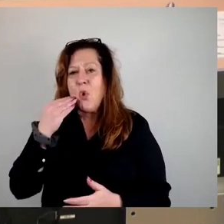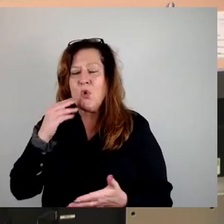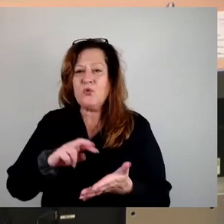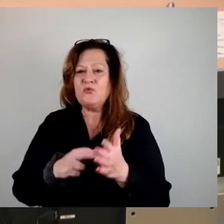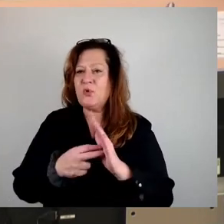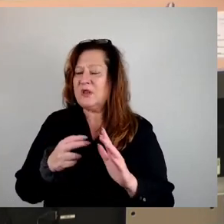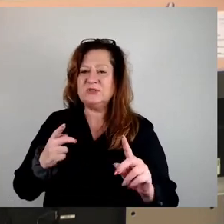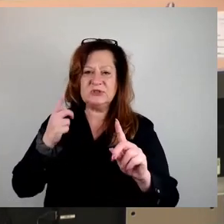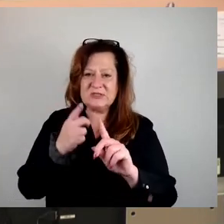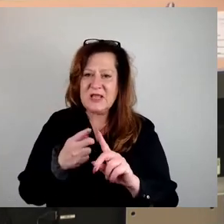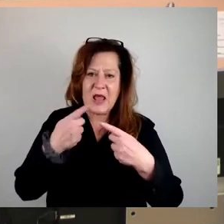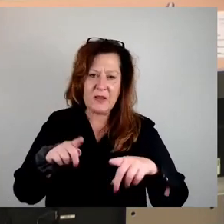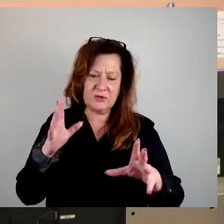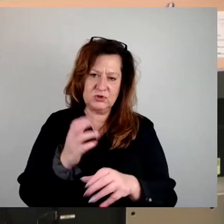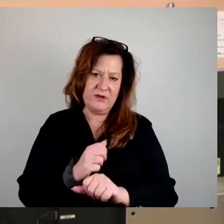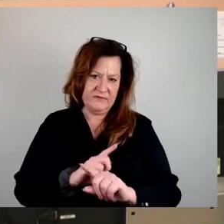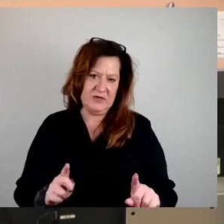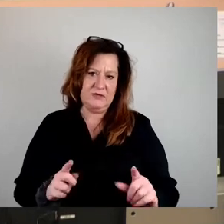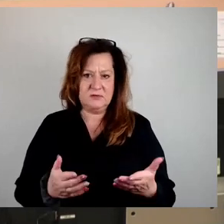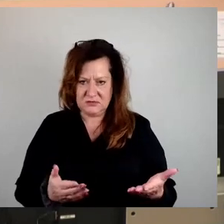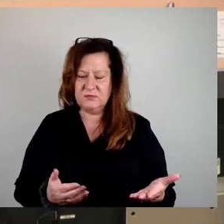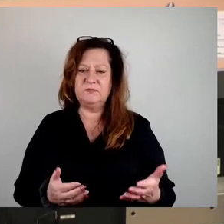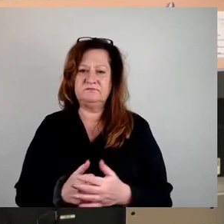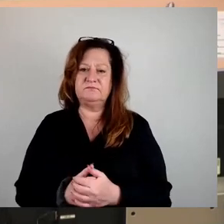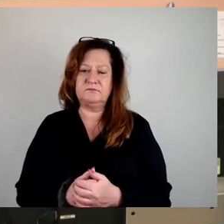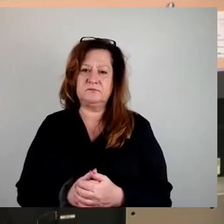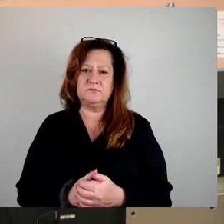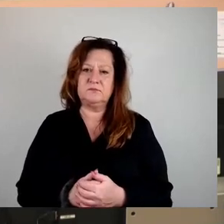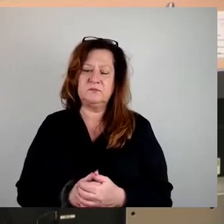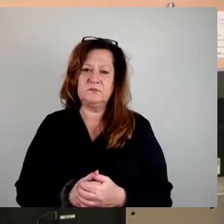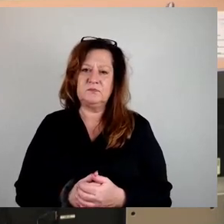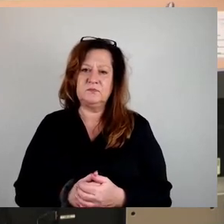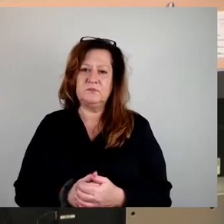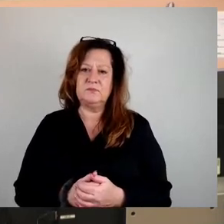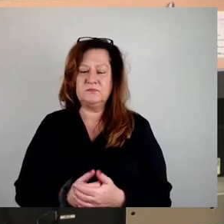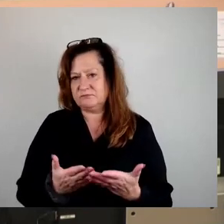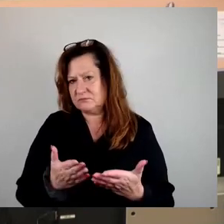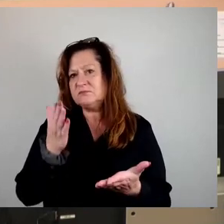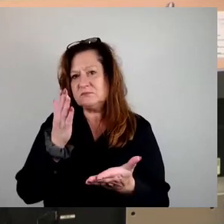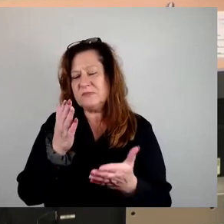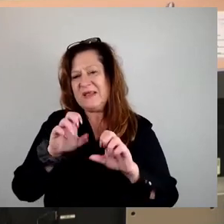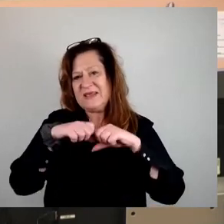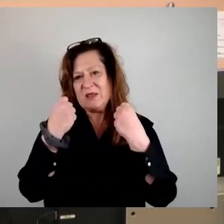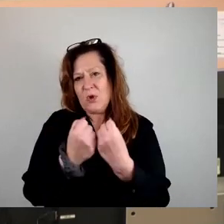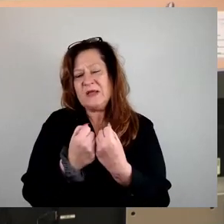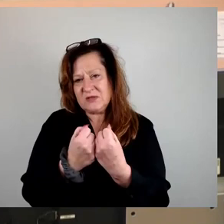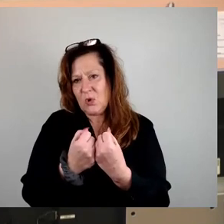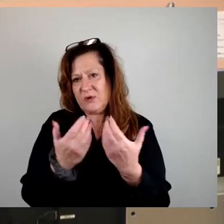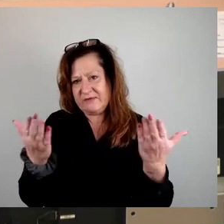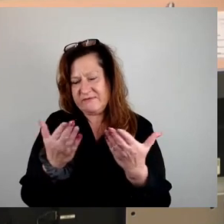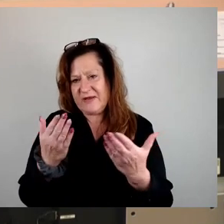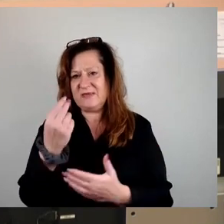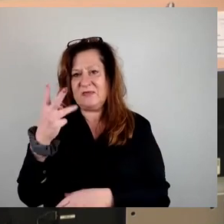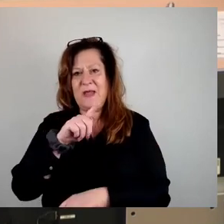die wir als Stadt auch schon beschlossen haben, nicht erreichen. Wir haben die Situation, dass 2036 die 10.000